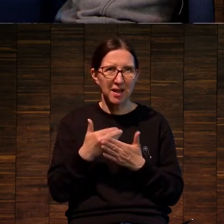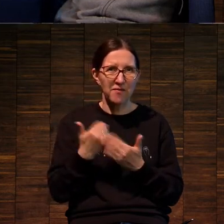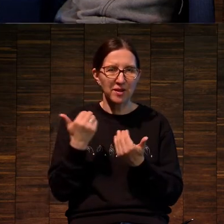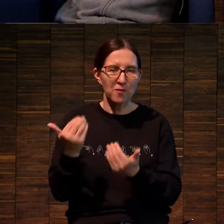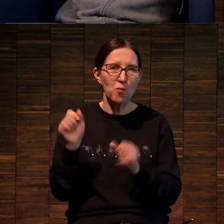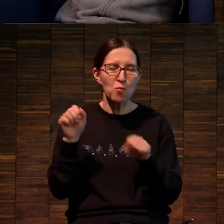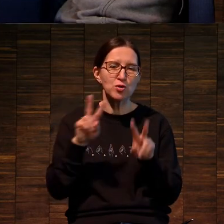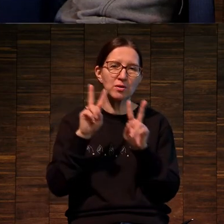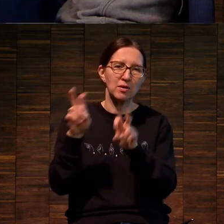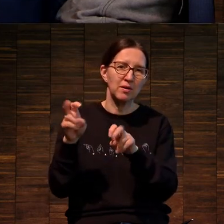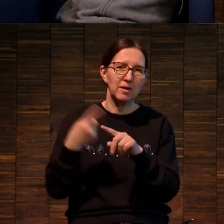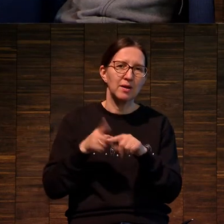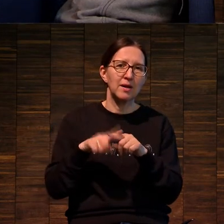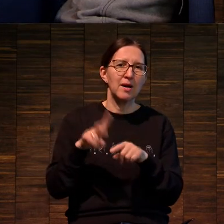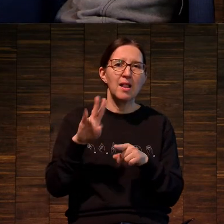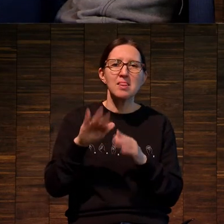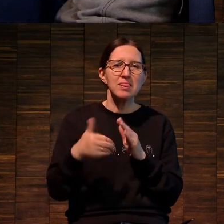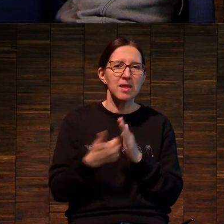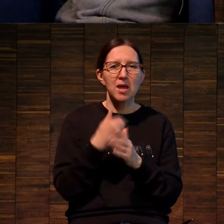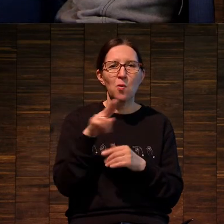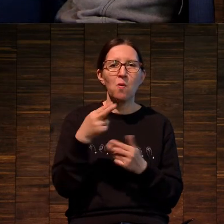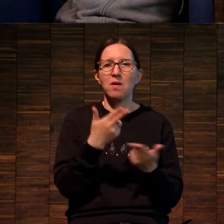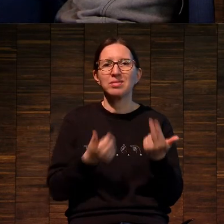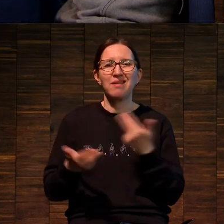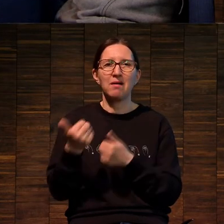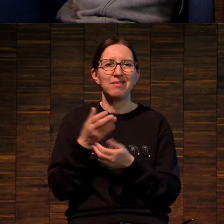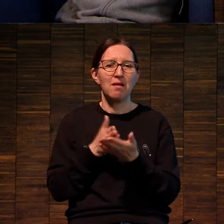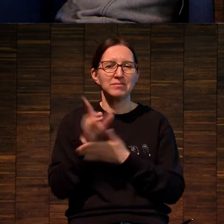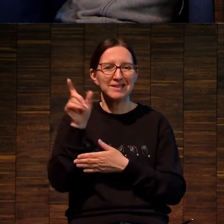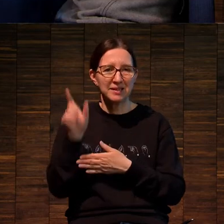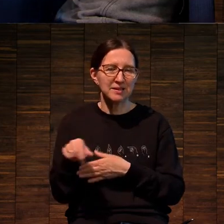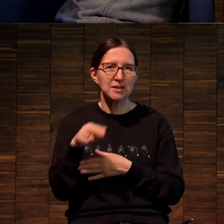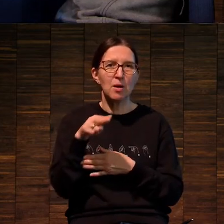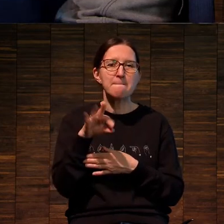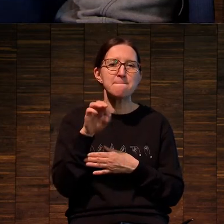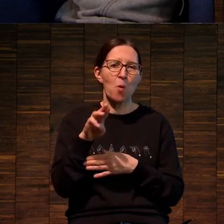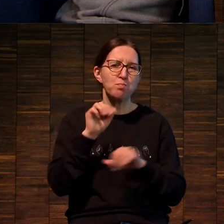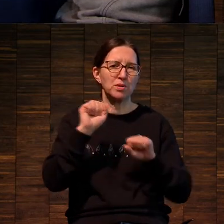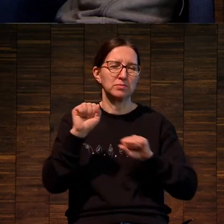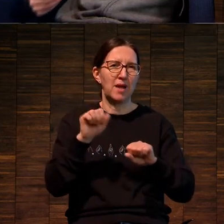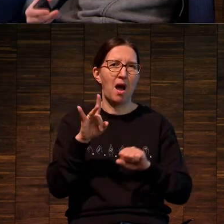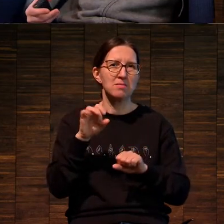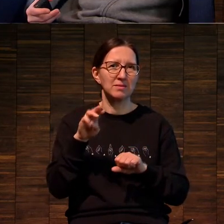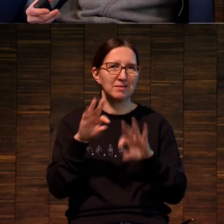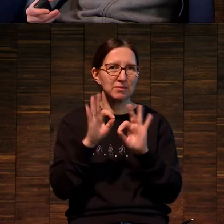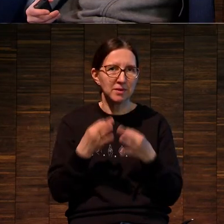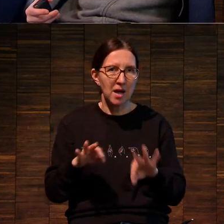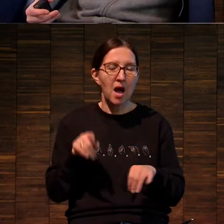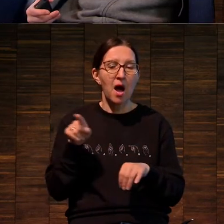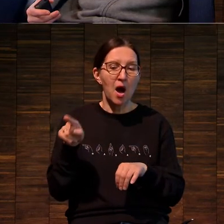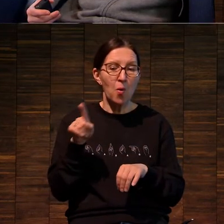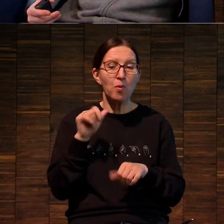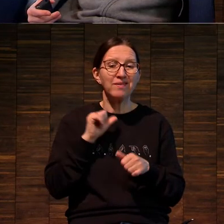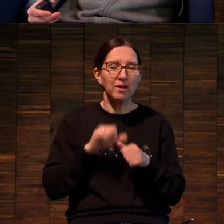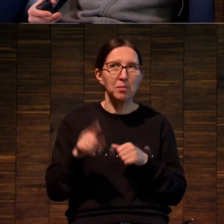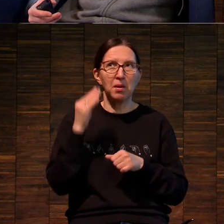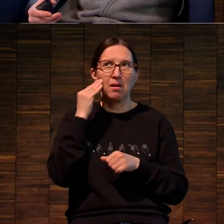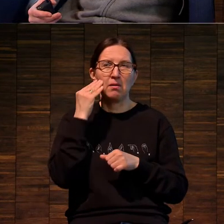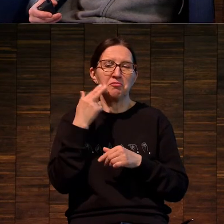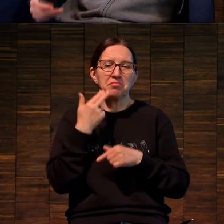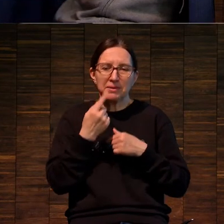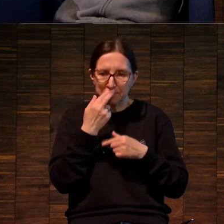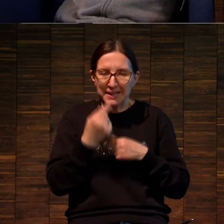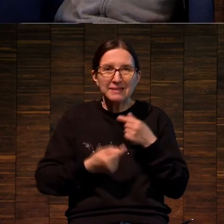называть неодадаистом, поп-артистом, но на самом деле он во многом исходил из традиции как раз абстрактного экспрессионизма.